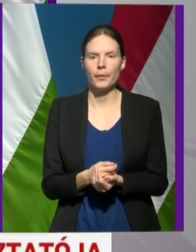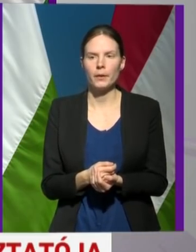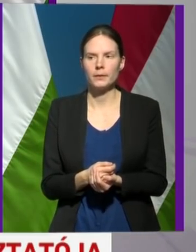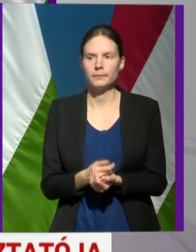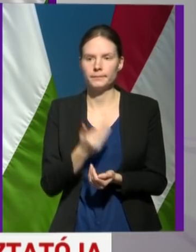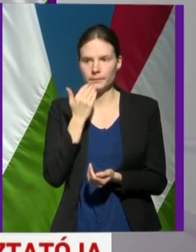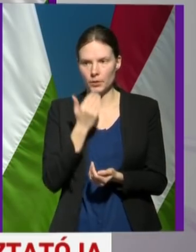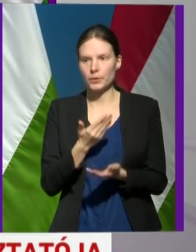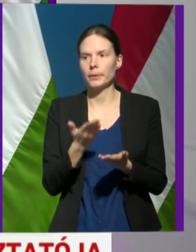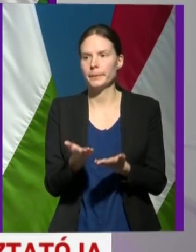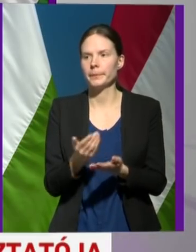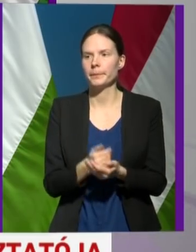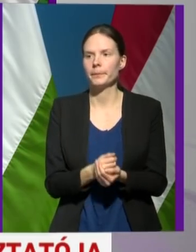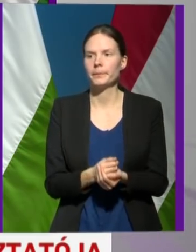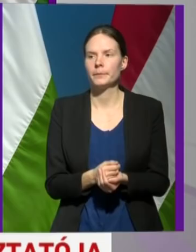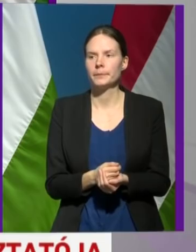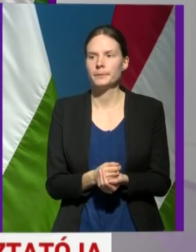Köszönjük. Köszönjük.